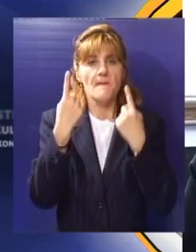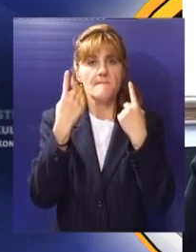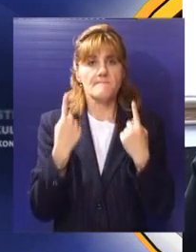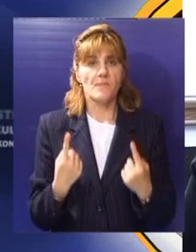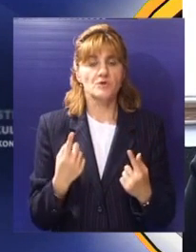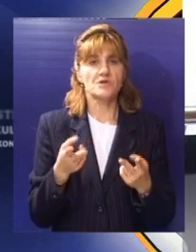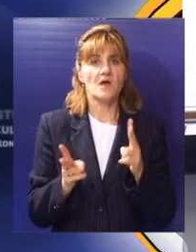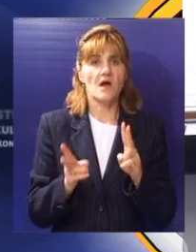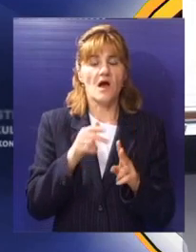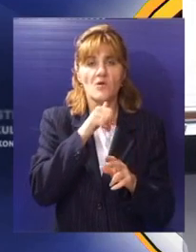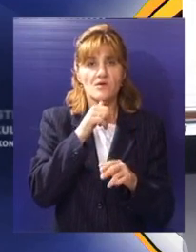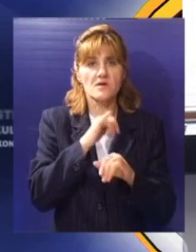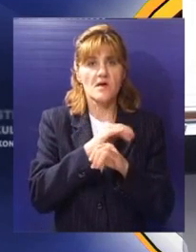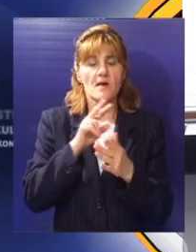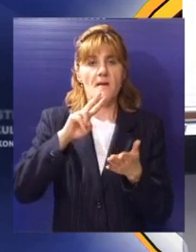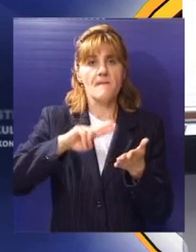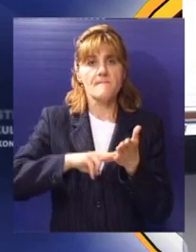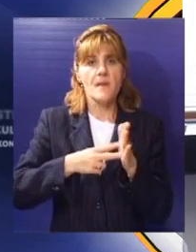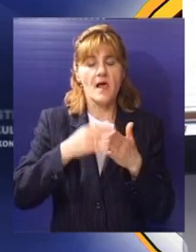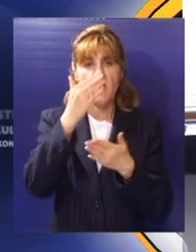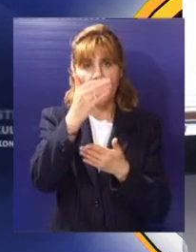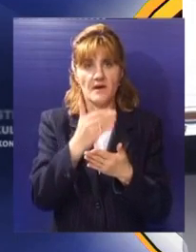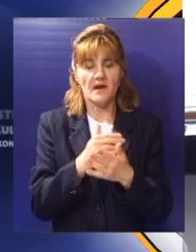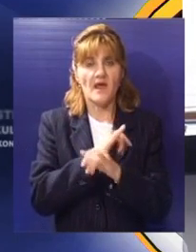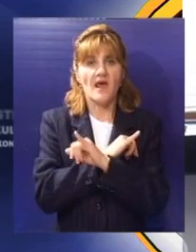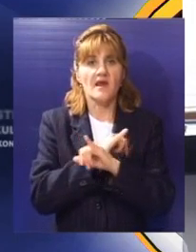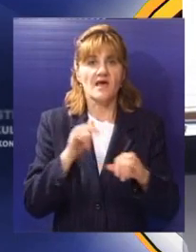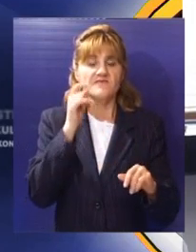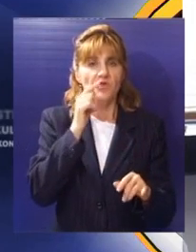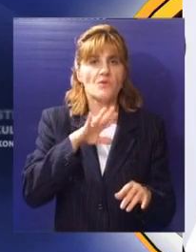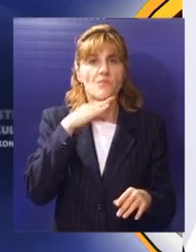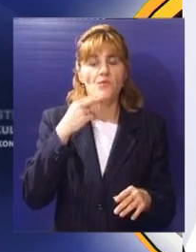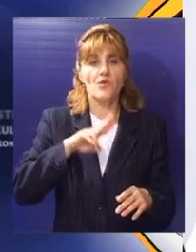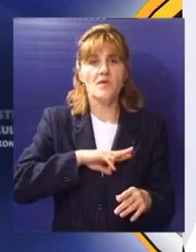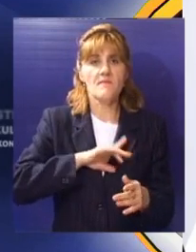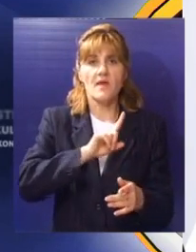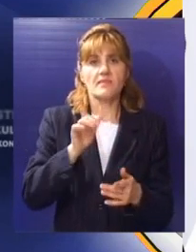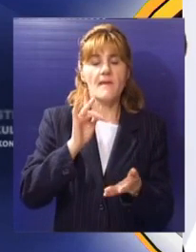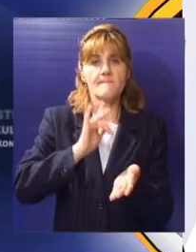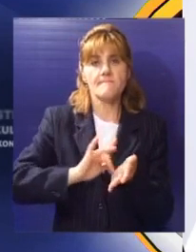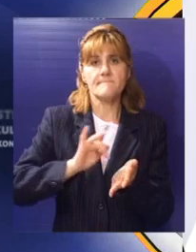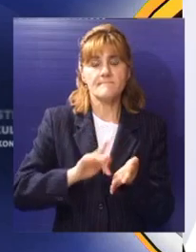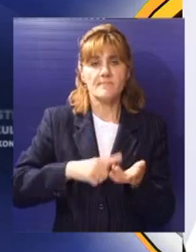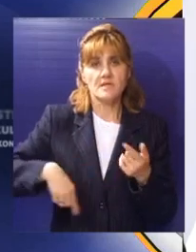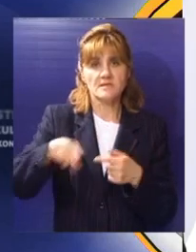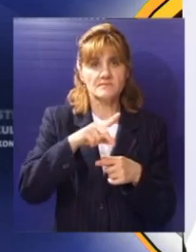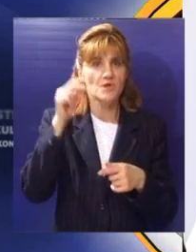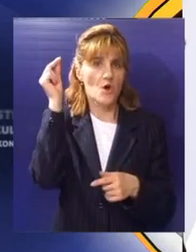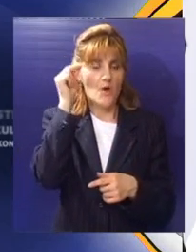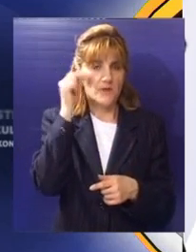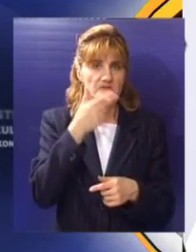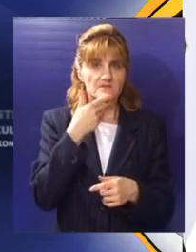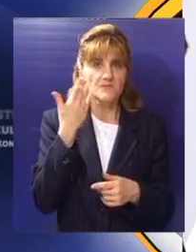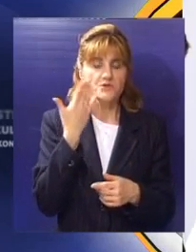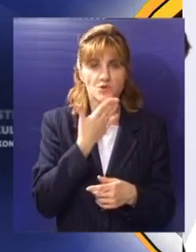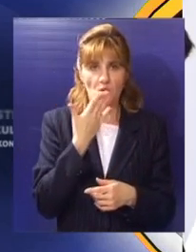strategije razvoja obrazovanja, dok je kao dodatni problem naveden nepismeno zgrađena zbog nedovoljnog nacionalnog dohodka za obrazovanje.